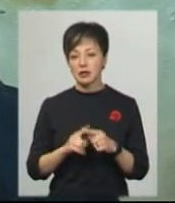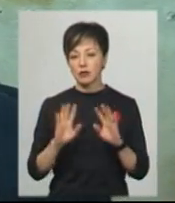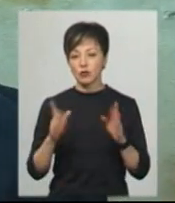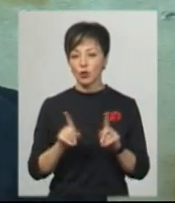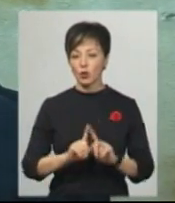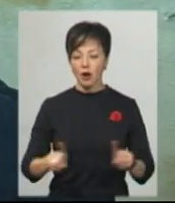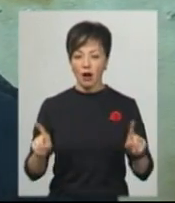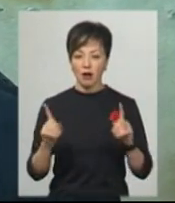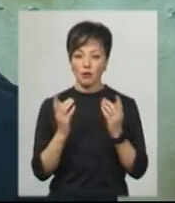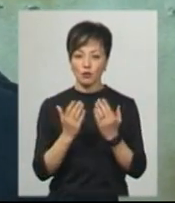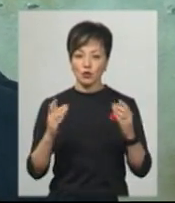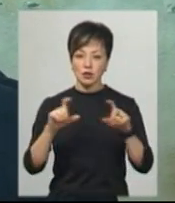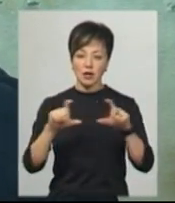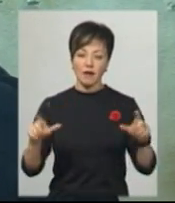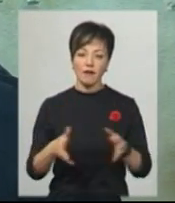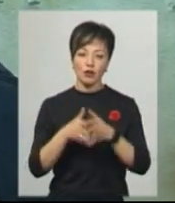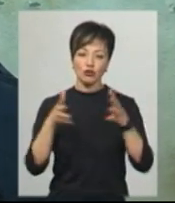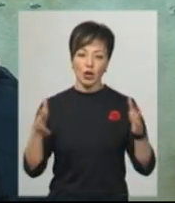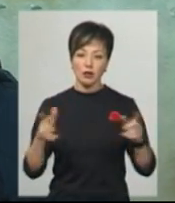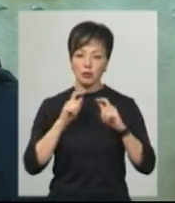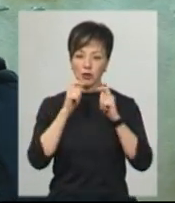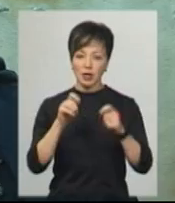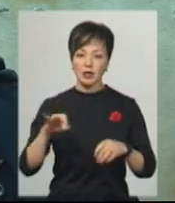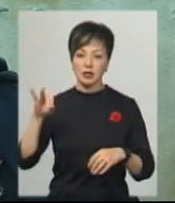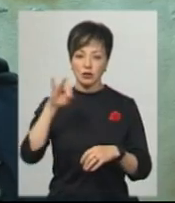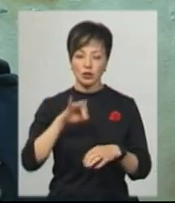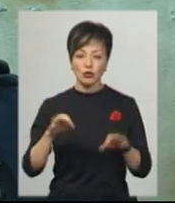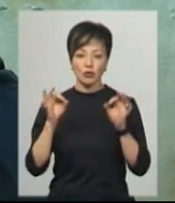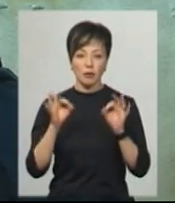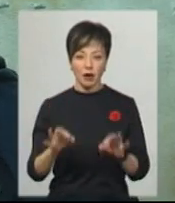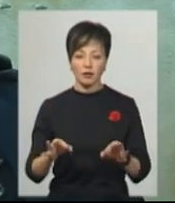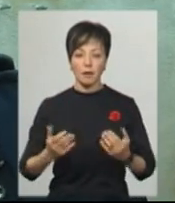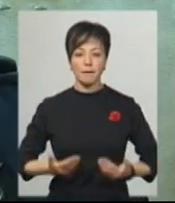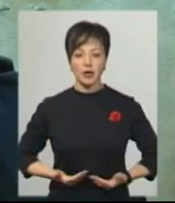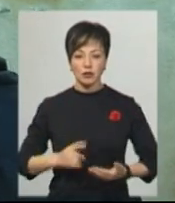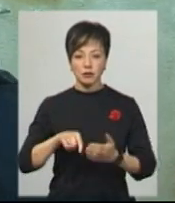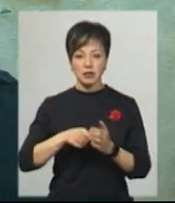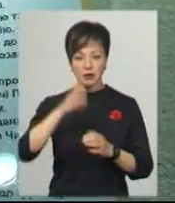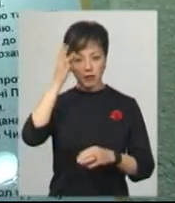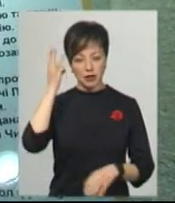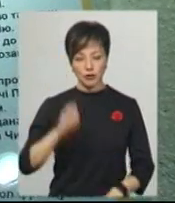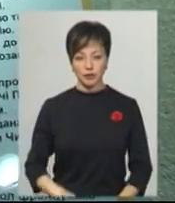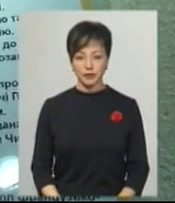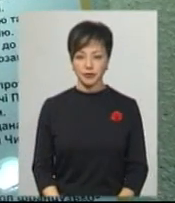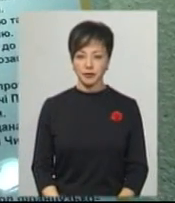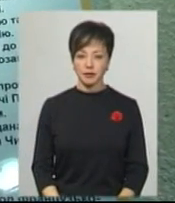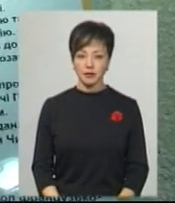унікальний музей і величезний подарунок історичної правди мешканцям міста Хмельницького.